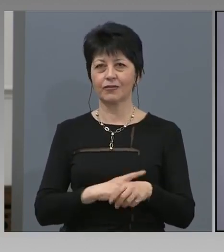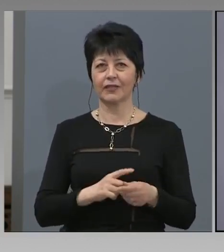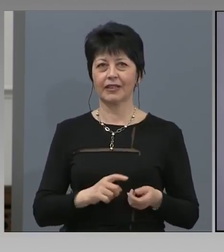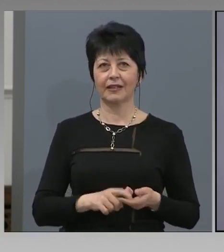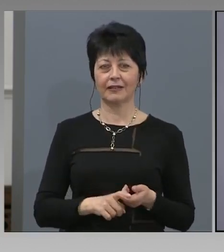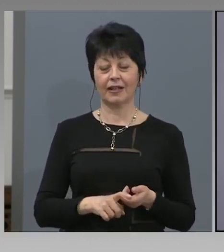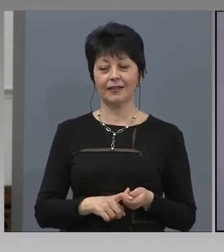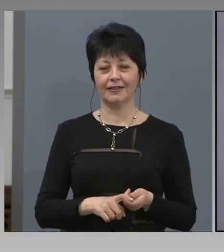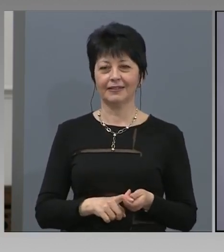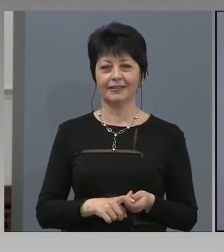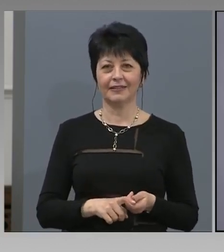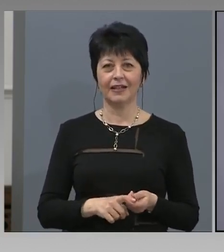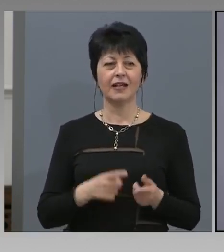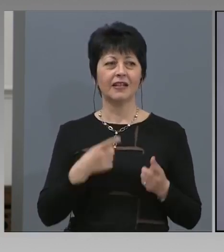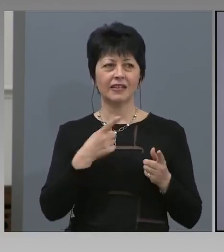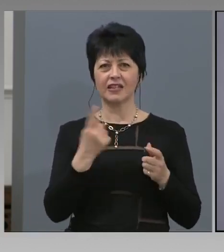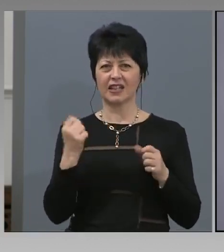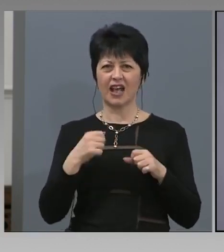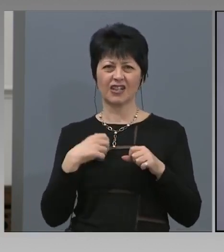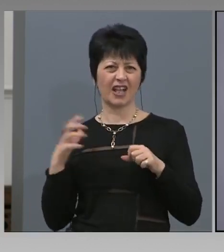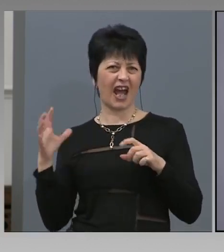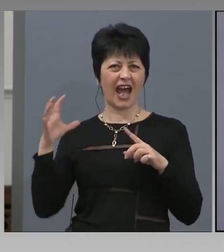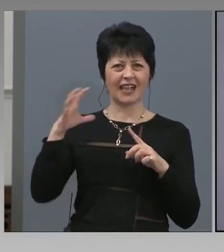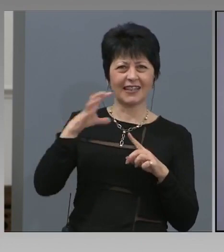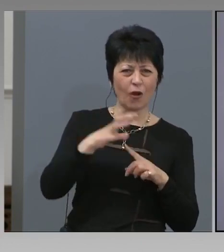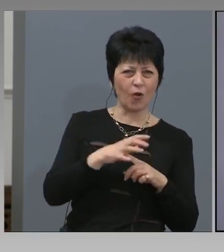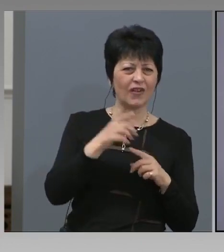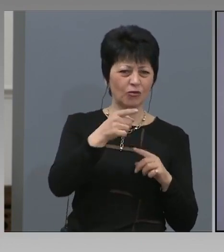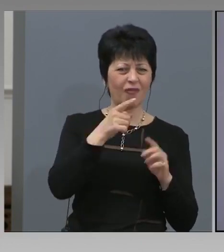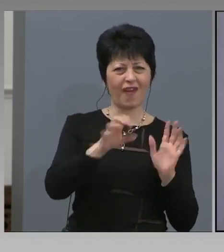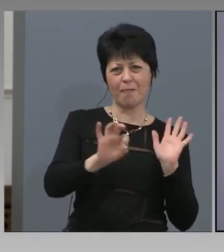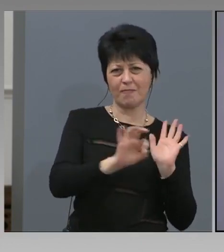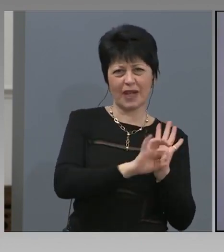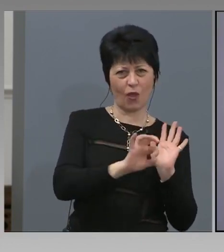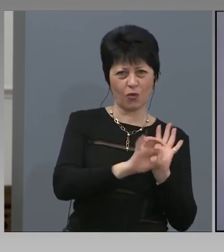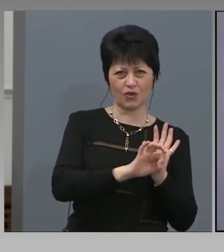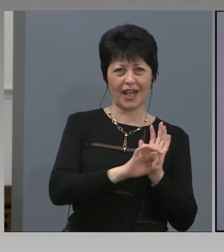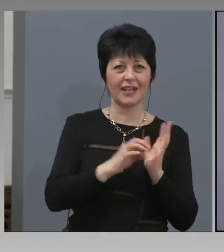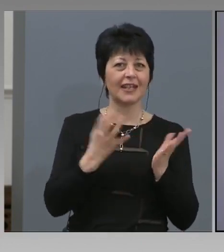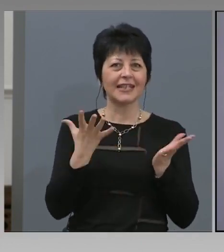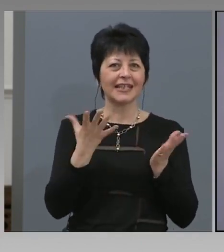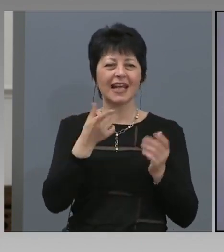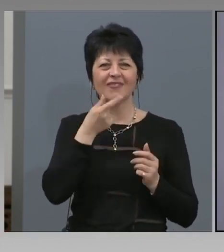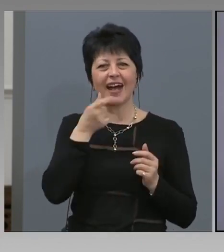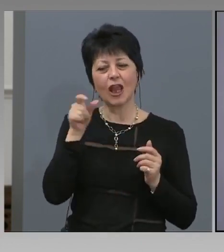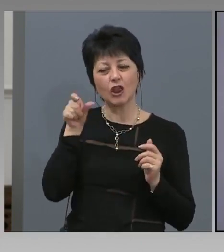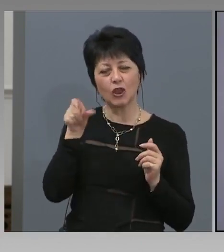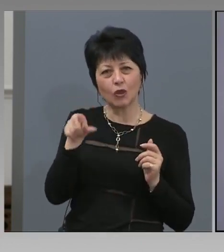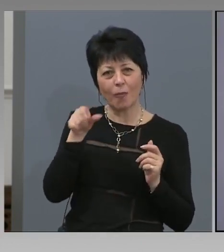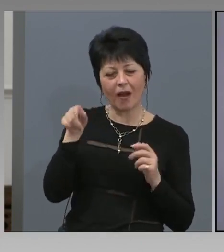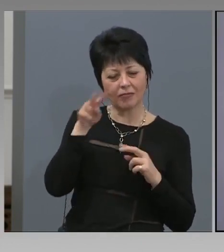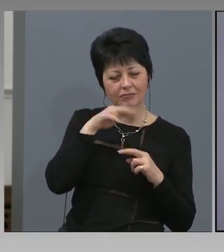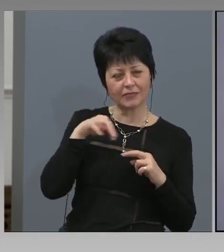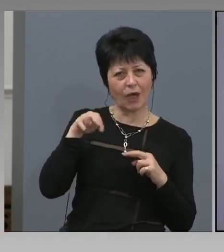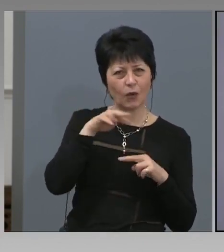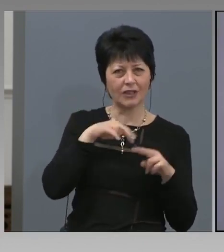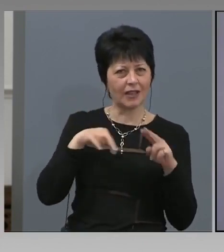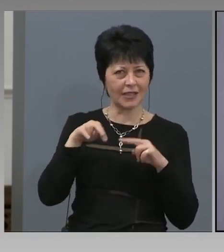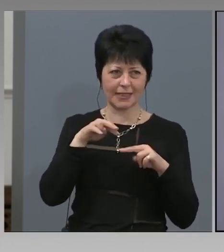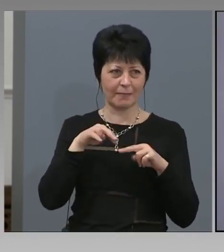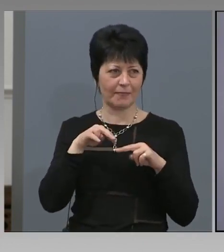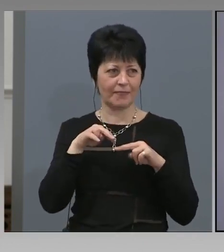атакуват, образно казано, приложението. Как се казва приложението? С каква дума да го търсим в App Store и в Google Play магазина?